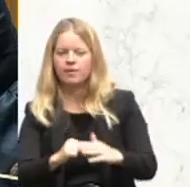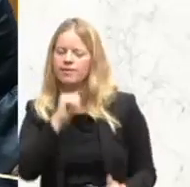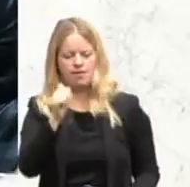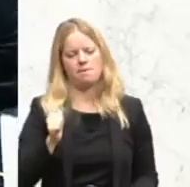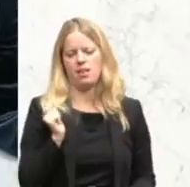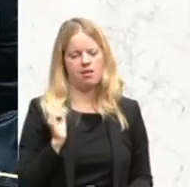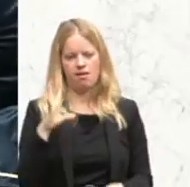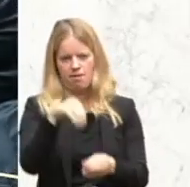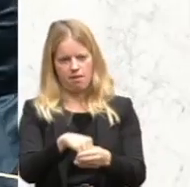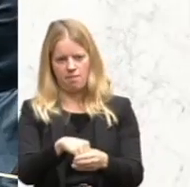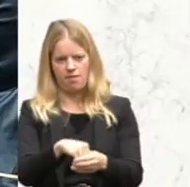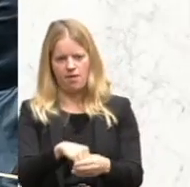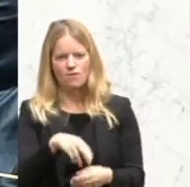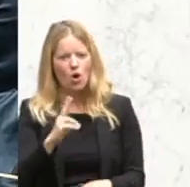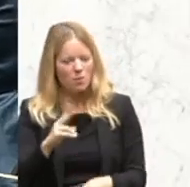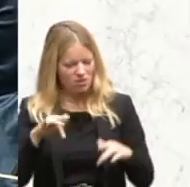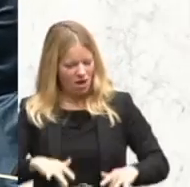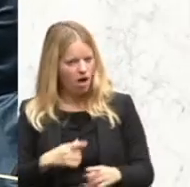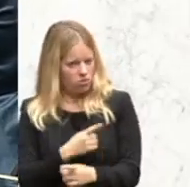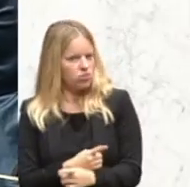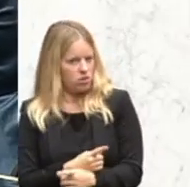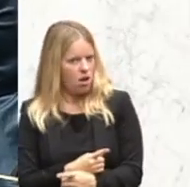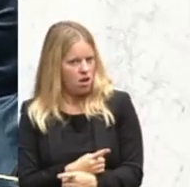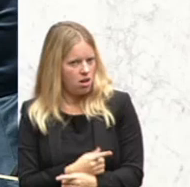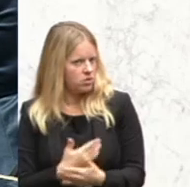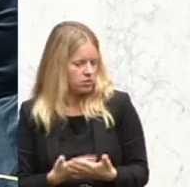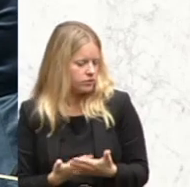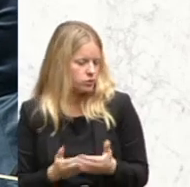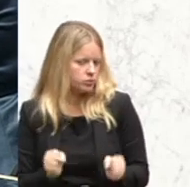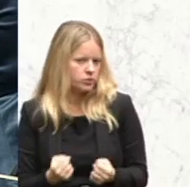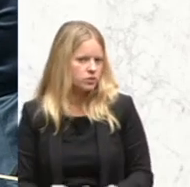die ja schon aufgrund der immerwährenden Neutralität nicht möglich ist.